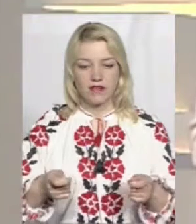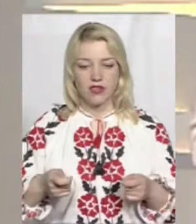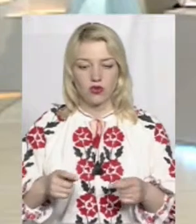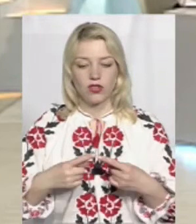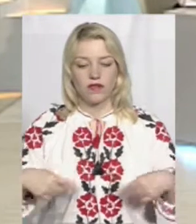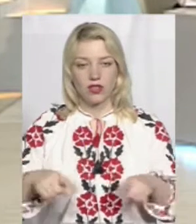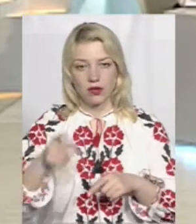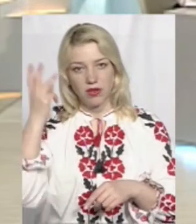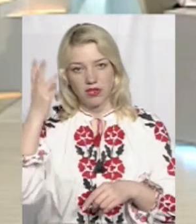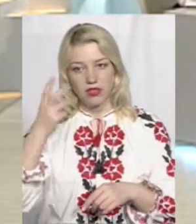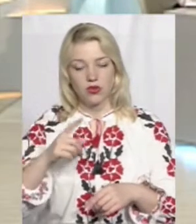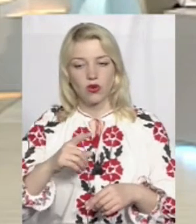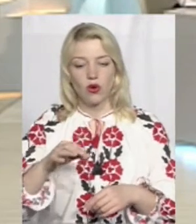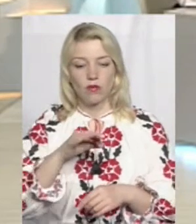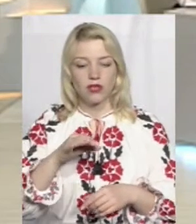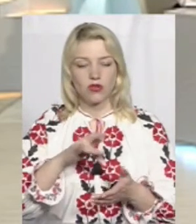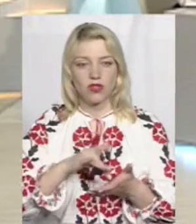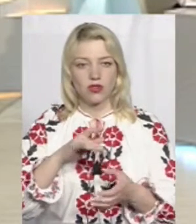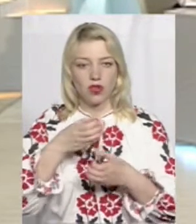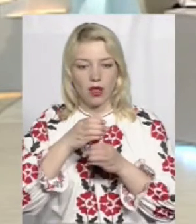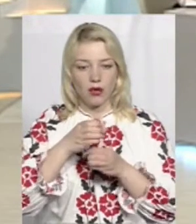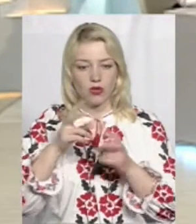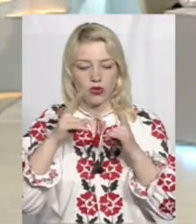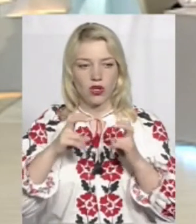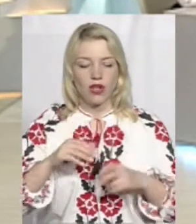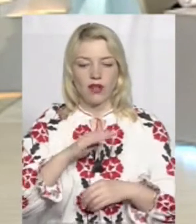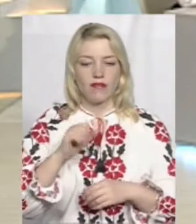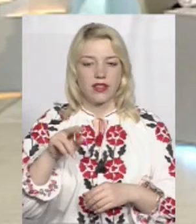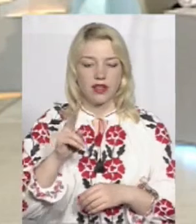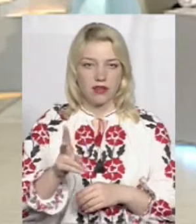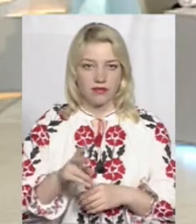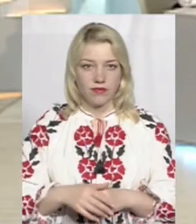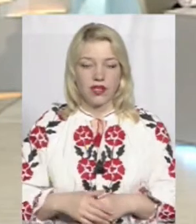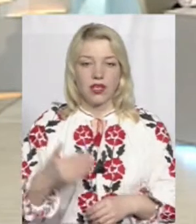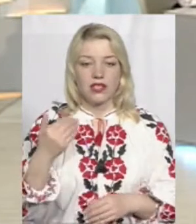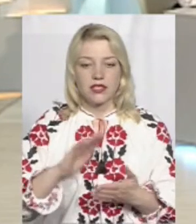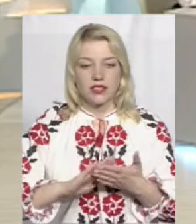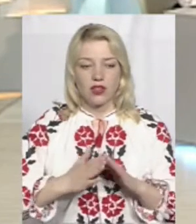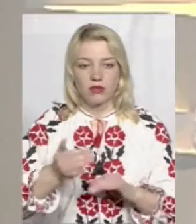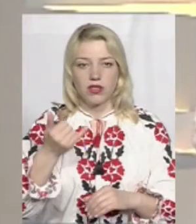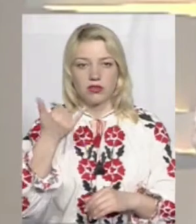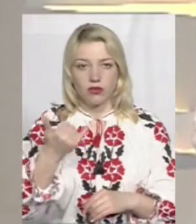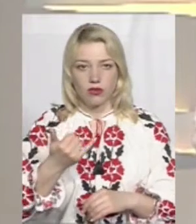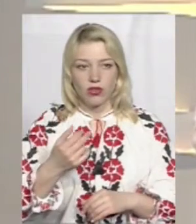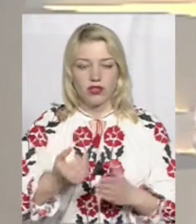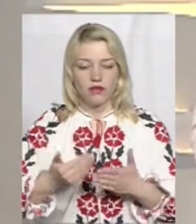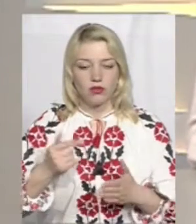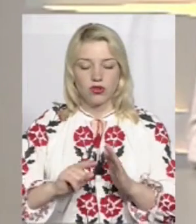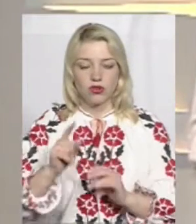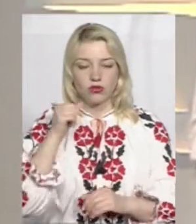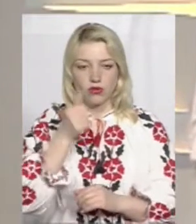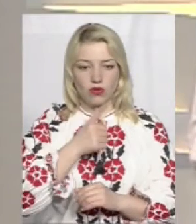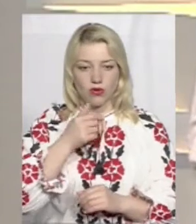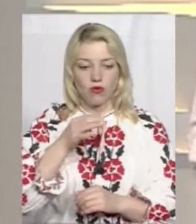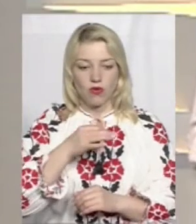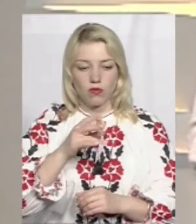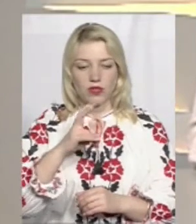Хмельницького обласного центру лабораторних досліджень Детяна Федак. Станом на сьогодні, це від початку року, в